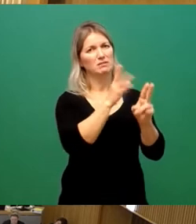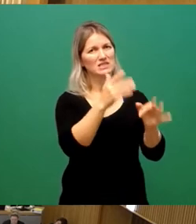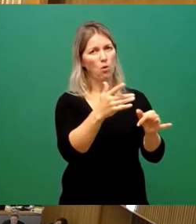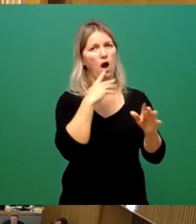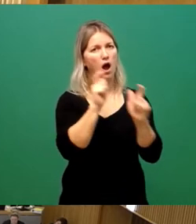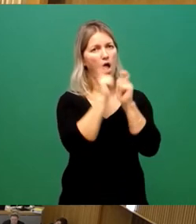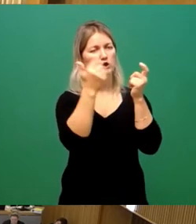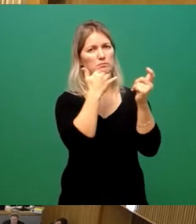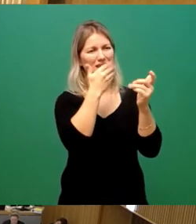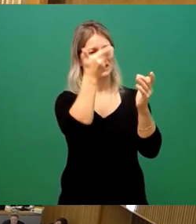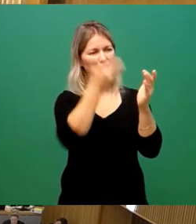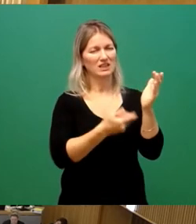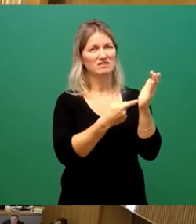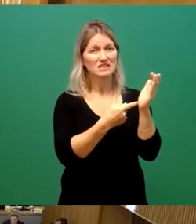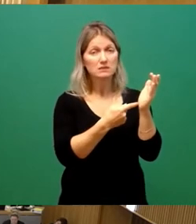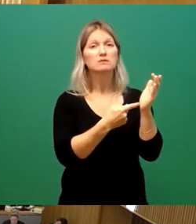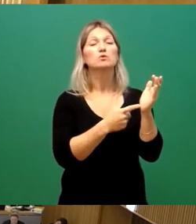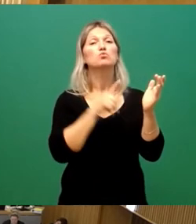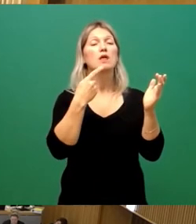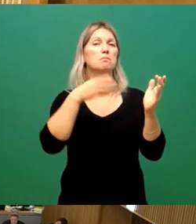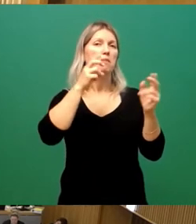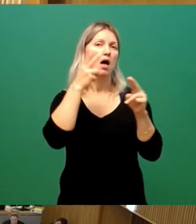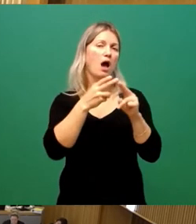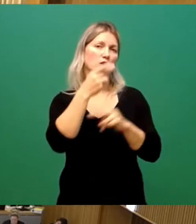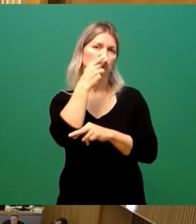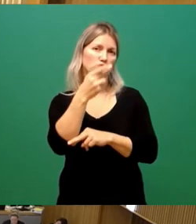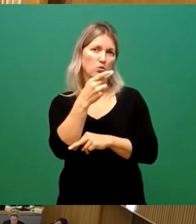es die Mehrheit dann natürlich über den jeweils veränderten